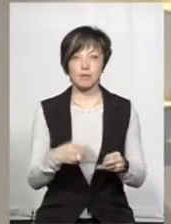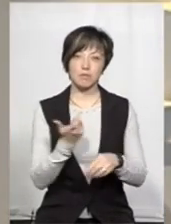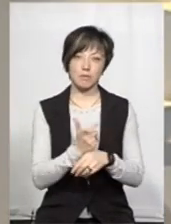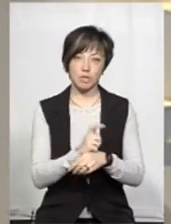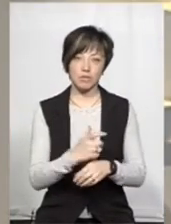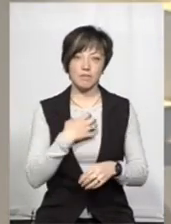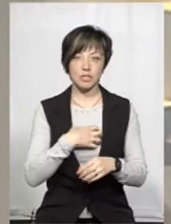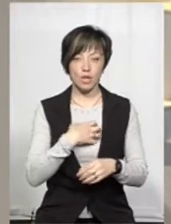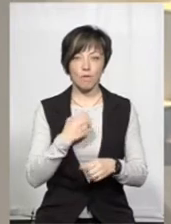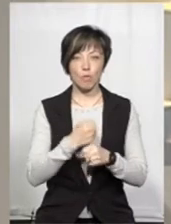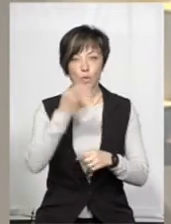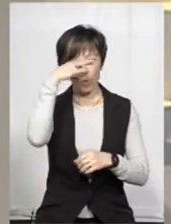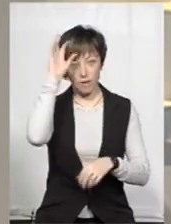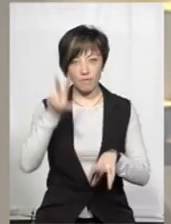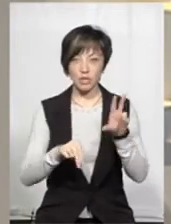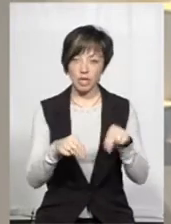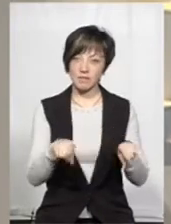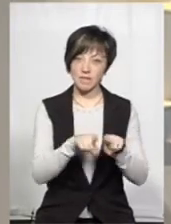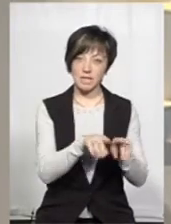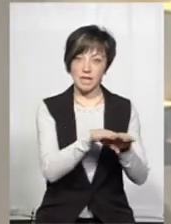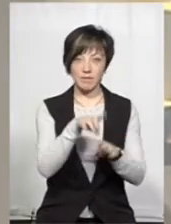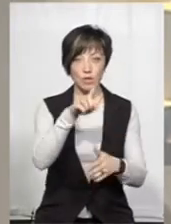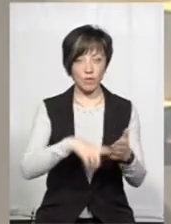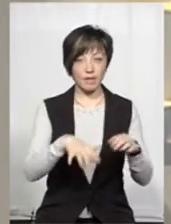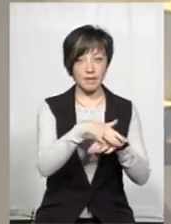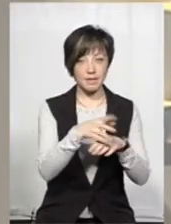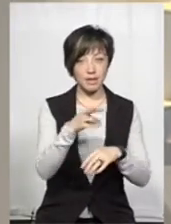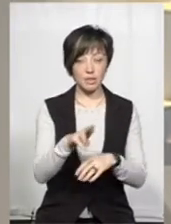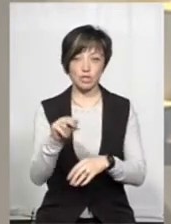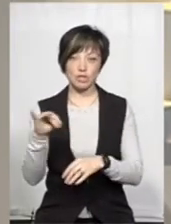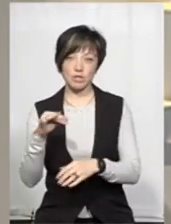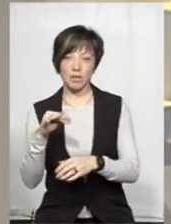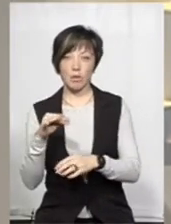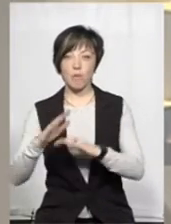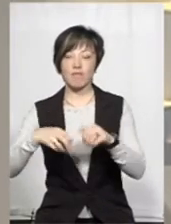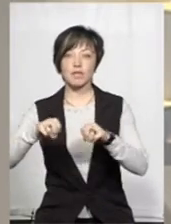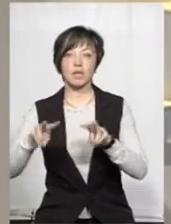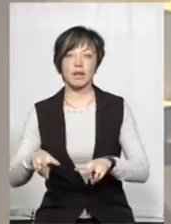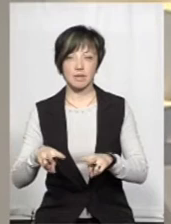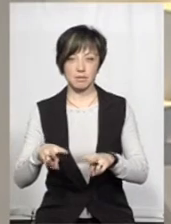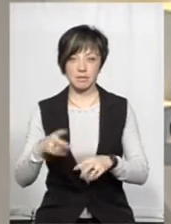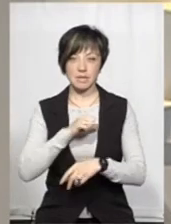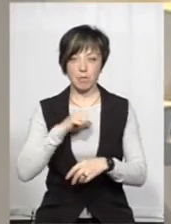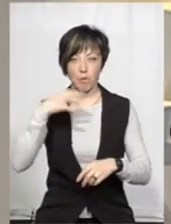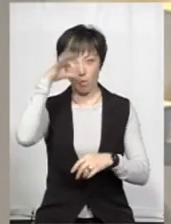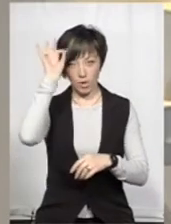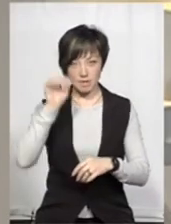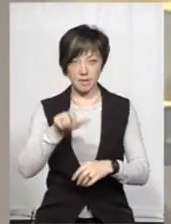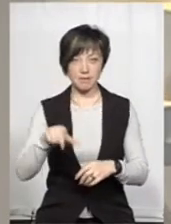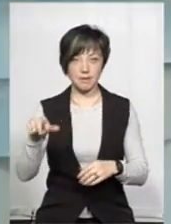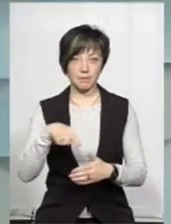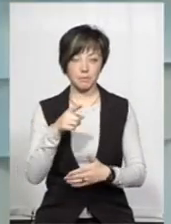от більш визначальним роботі поліції. Вважаєте все ж рівень довіри населення чи, власне, професіоналізм самих поліцейських?